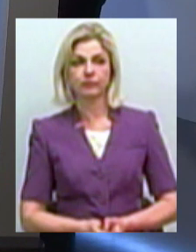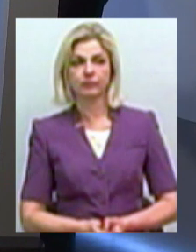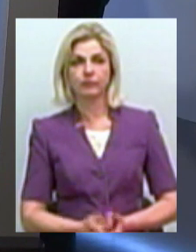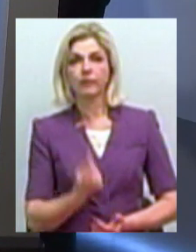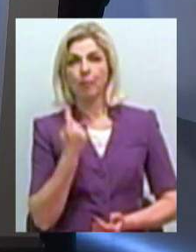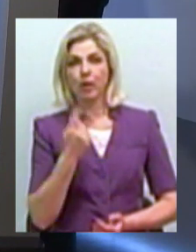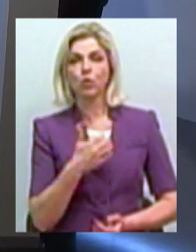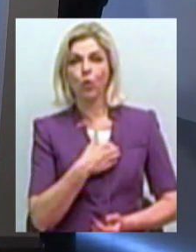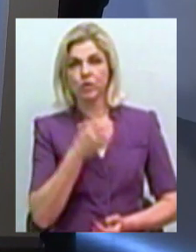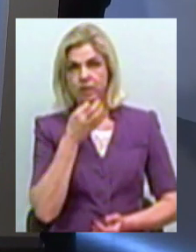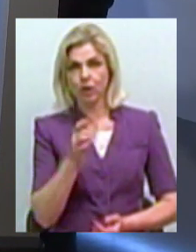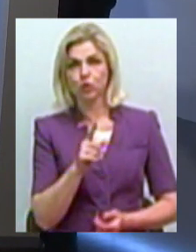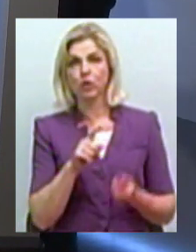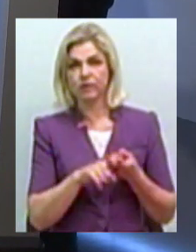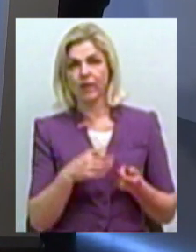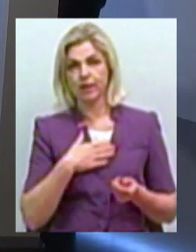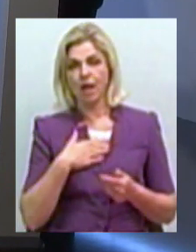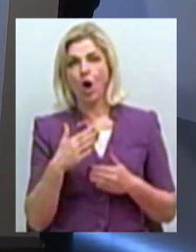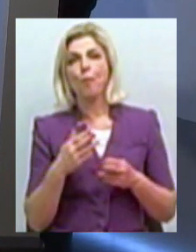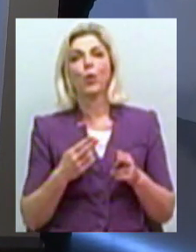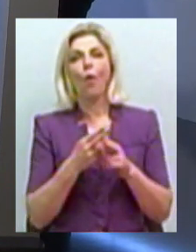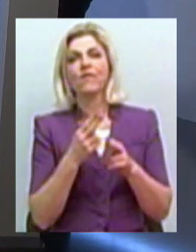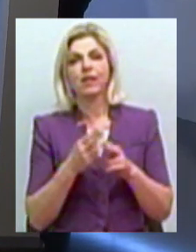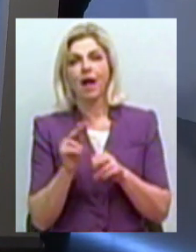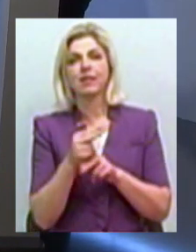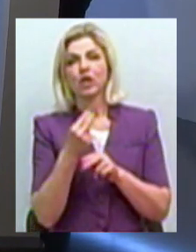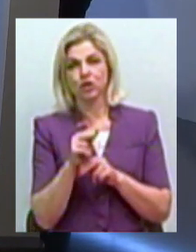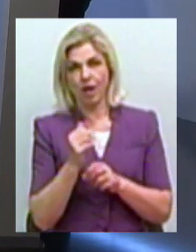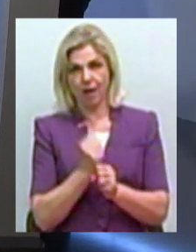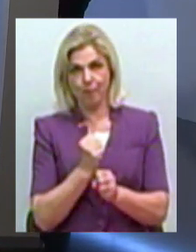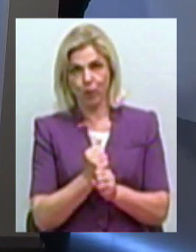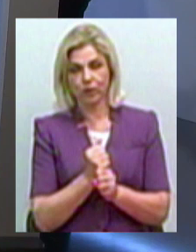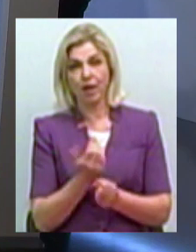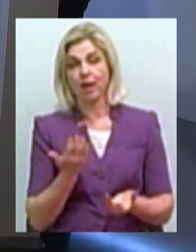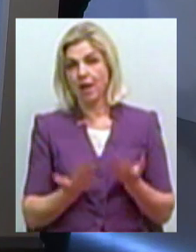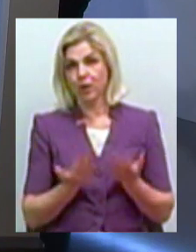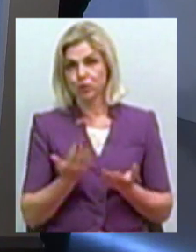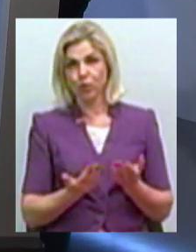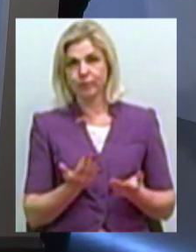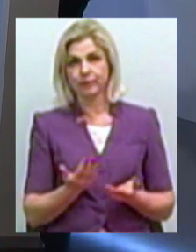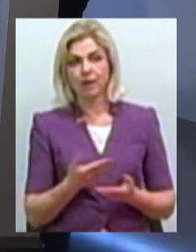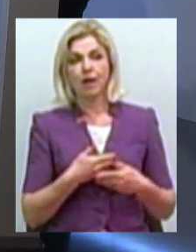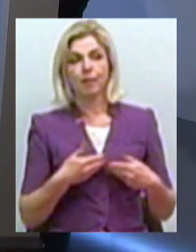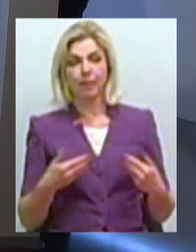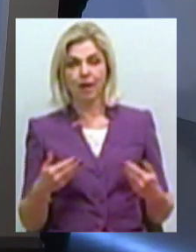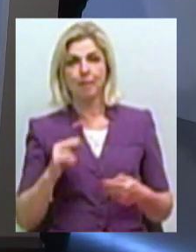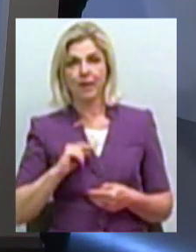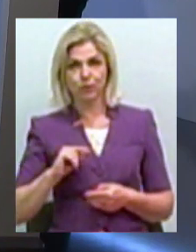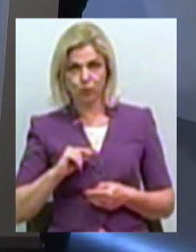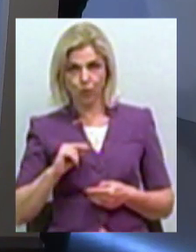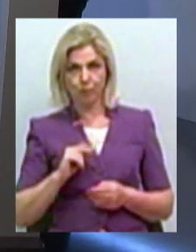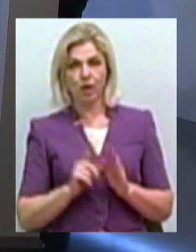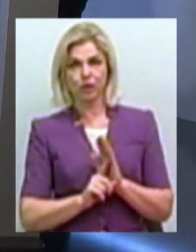сказати, що стосується саме нашої профілактичної роботи, якщо ми працюємо,